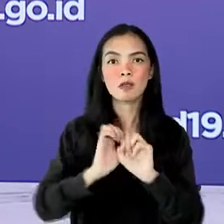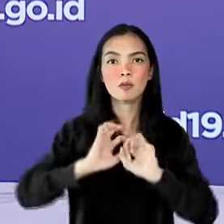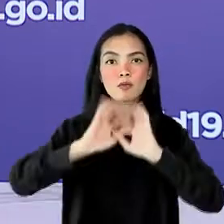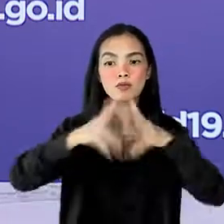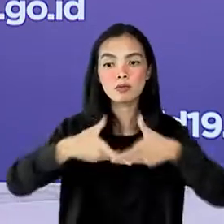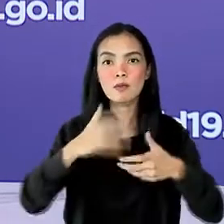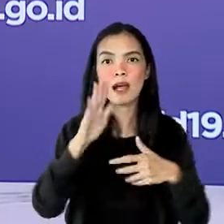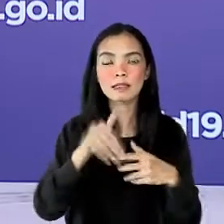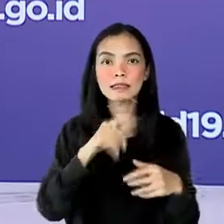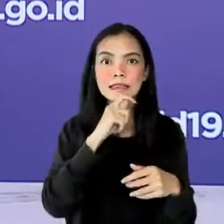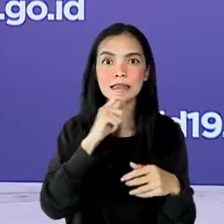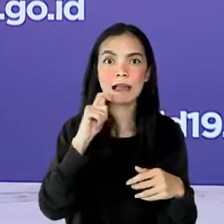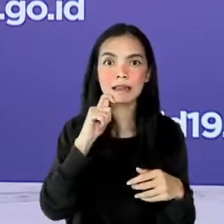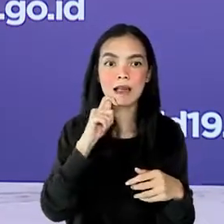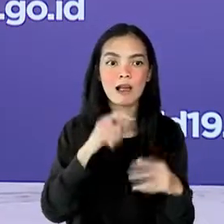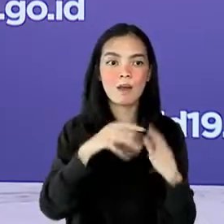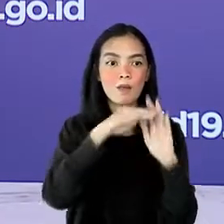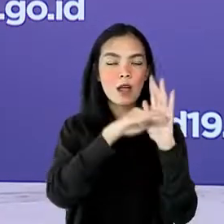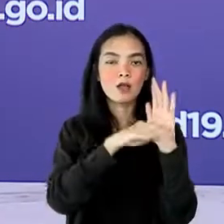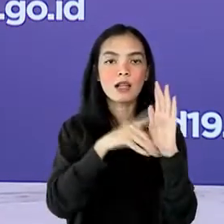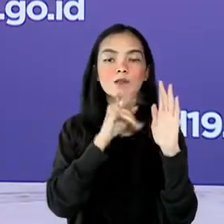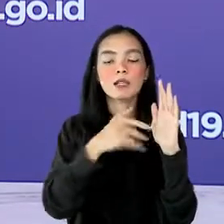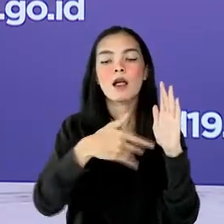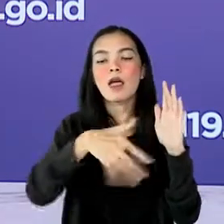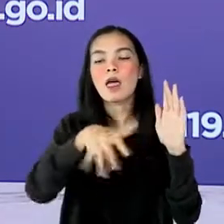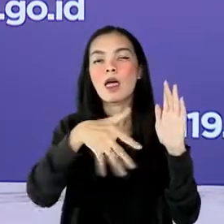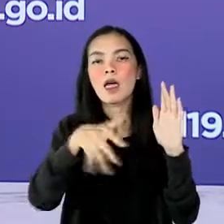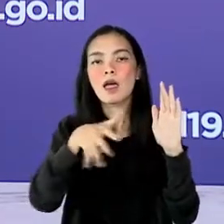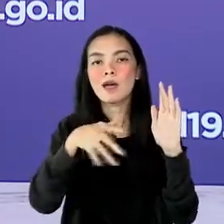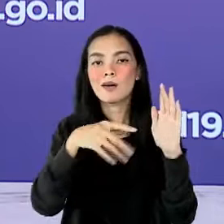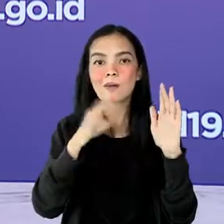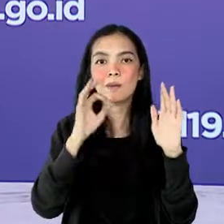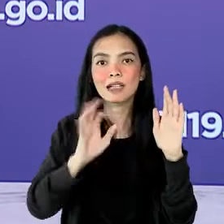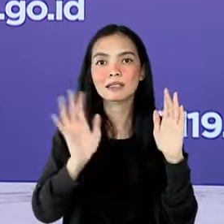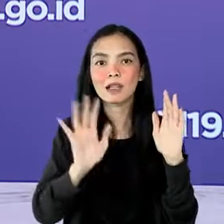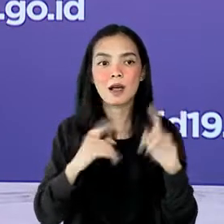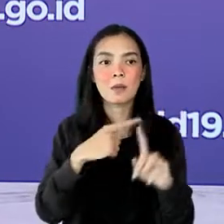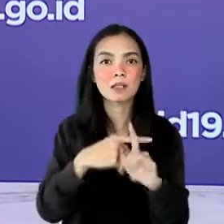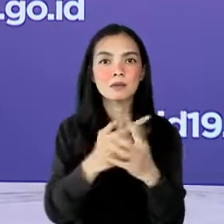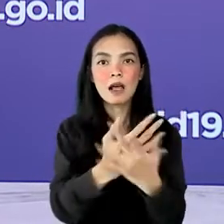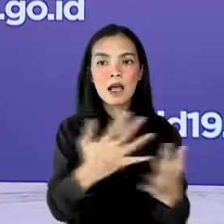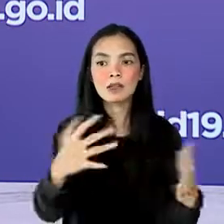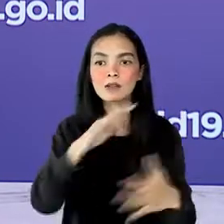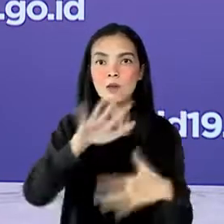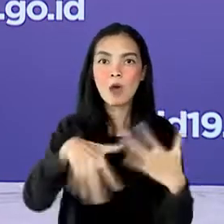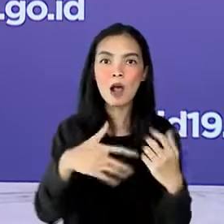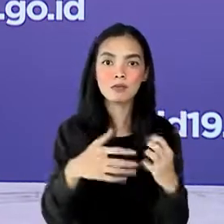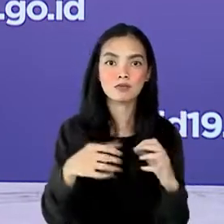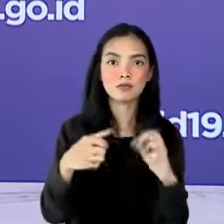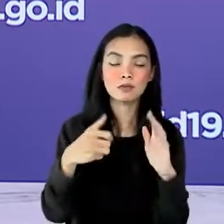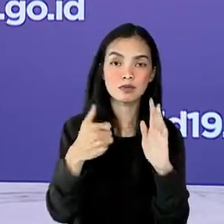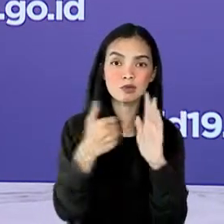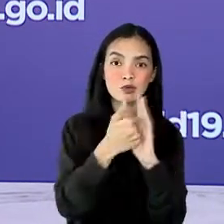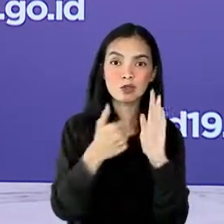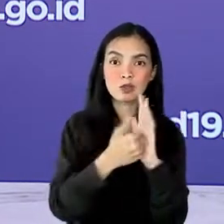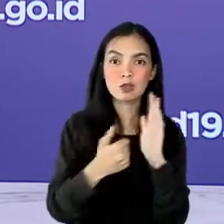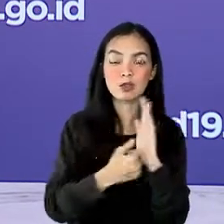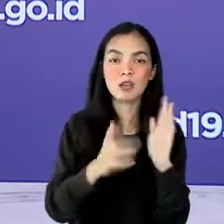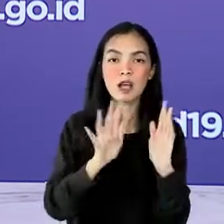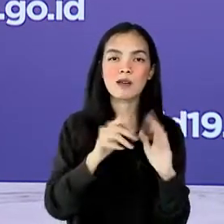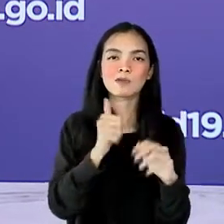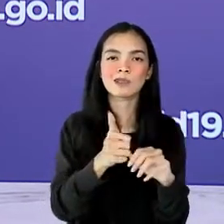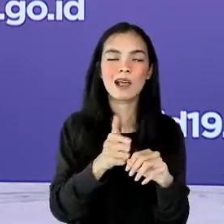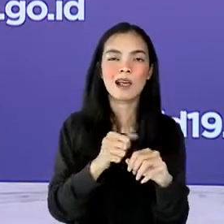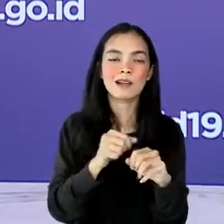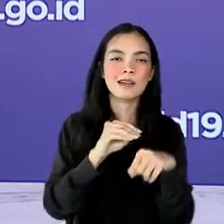langkah relaksasi yang tidak tepat dan tidak didukung oleh seluruh lapisan masyarakat dengan baik dapat memicu